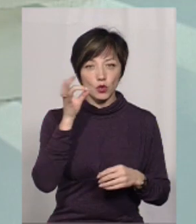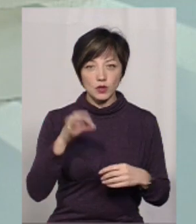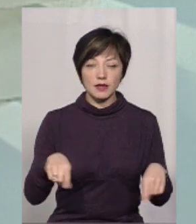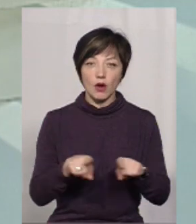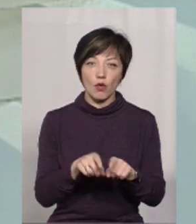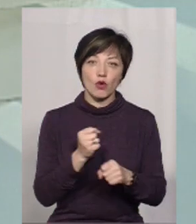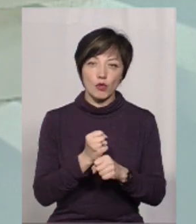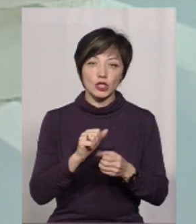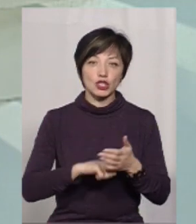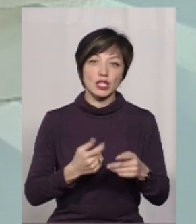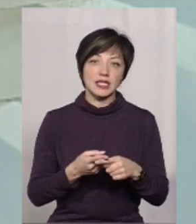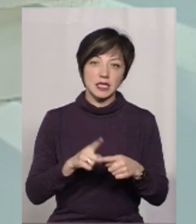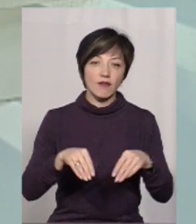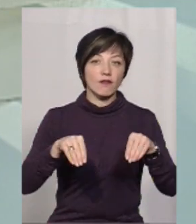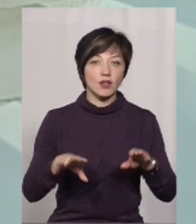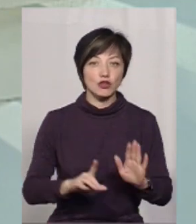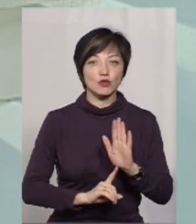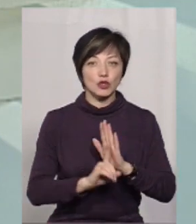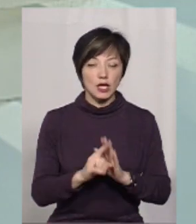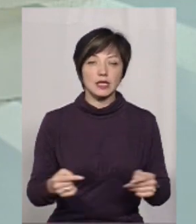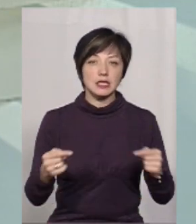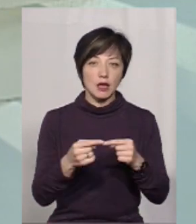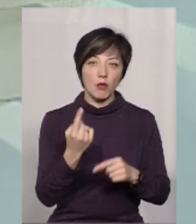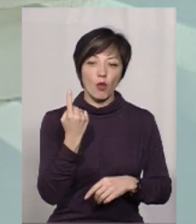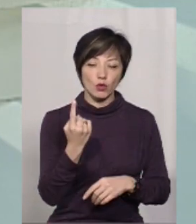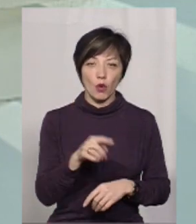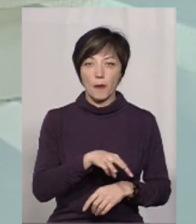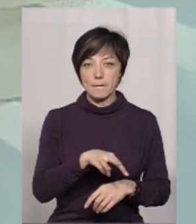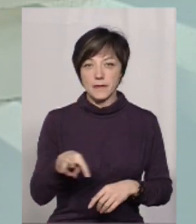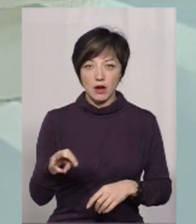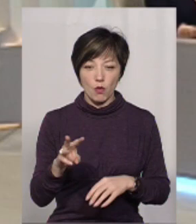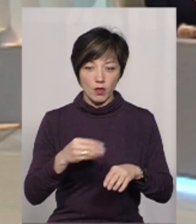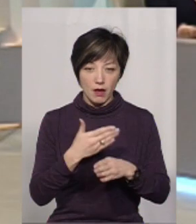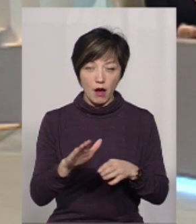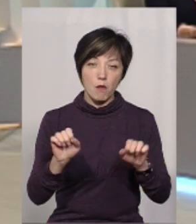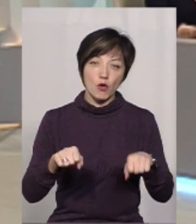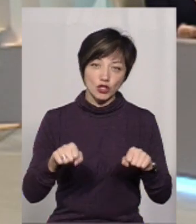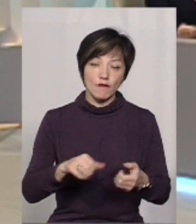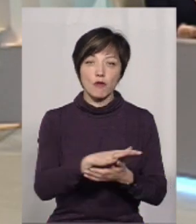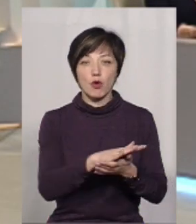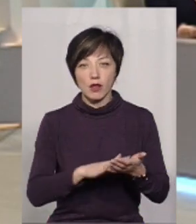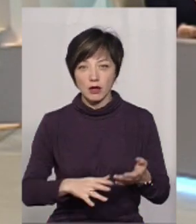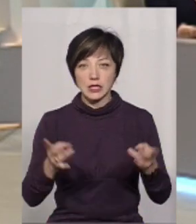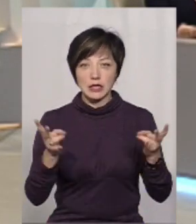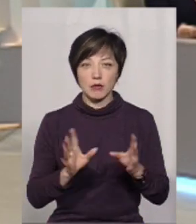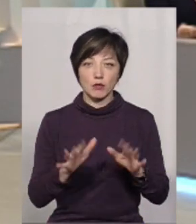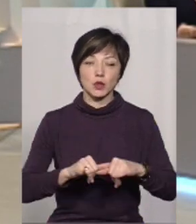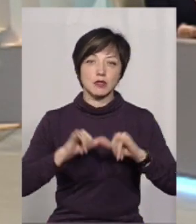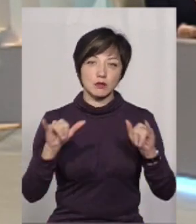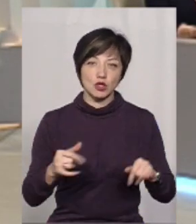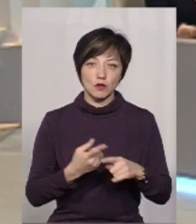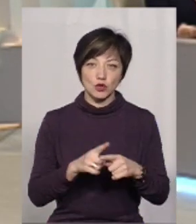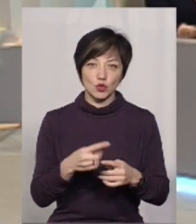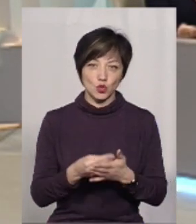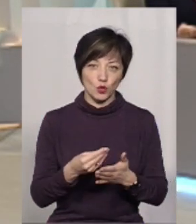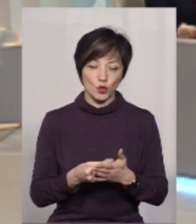такої роботи, через те вирішили розпочати саме з одного мільйона, ну, а можливо, в подальшому їх треба буде і збільшувати